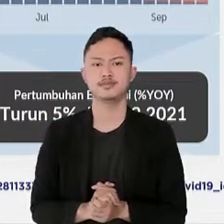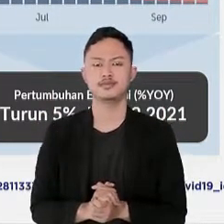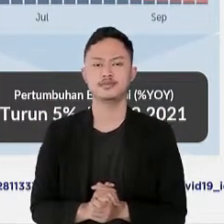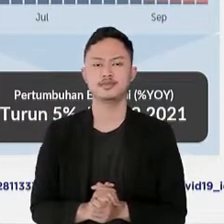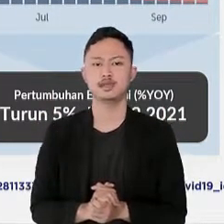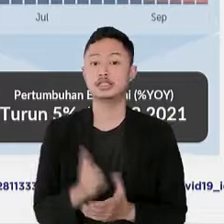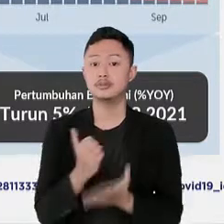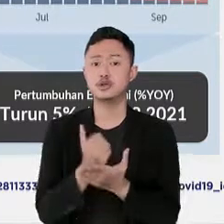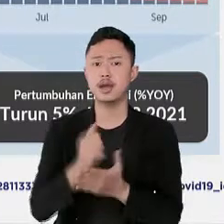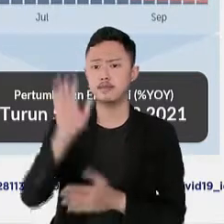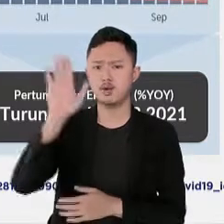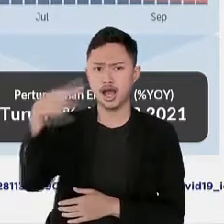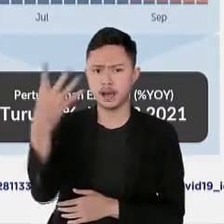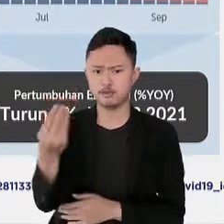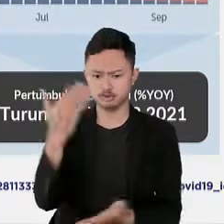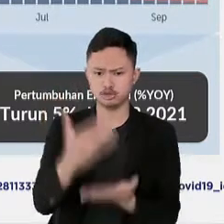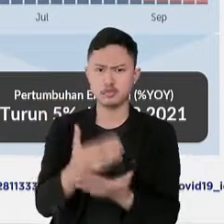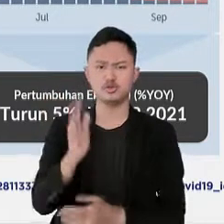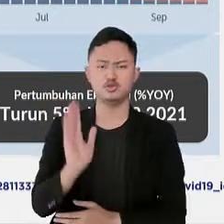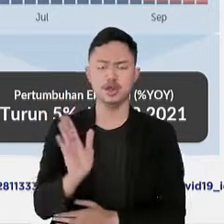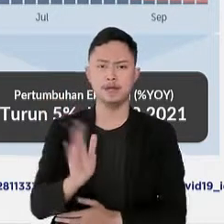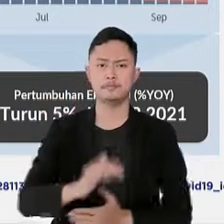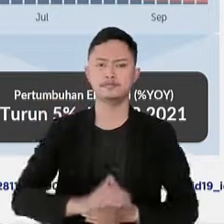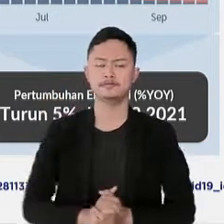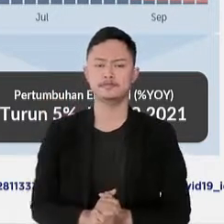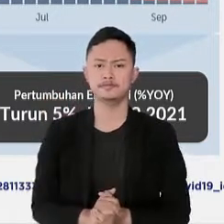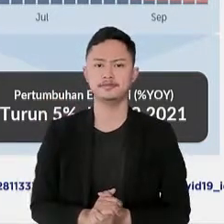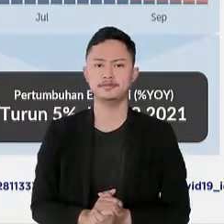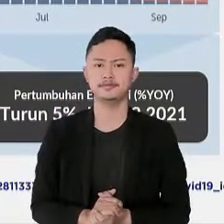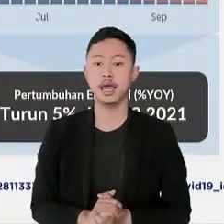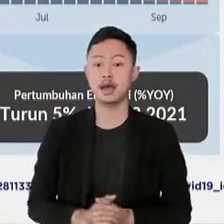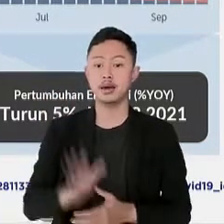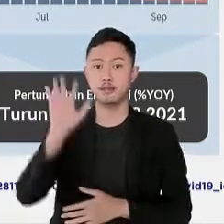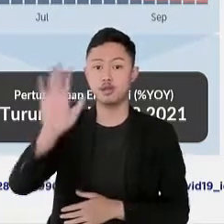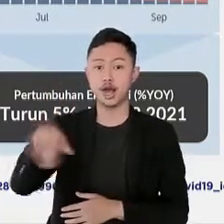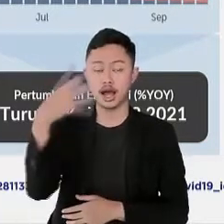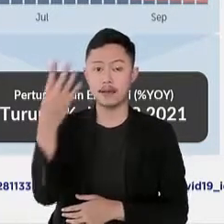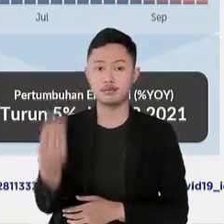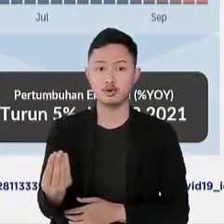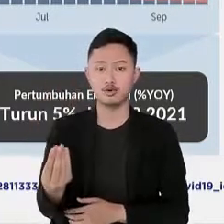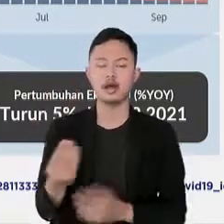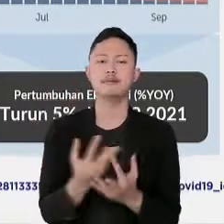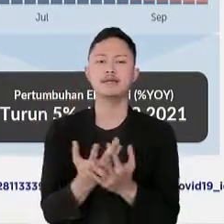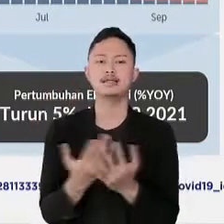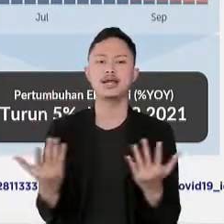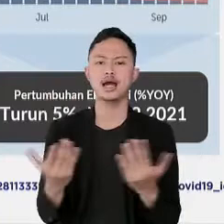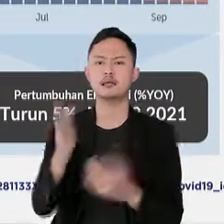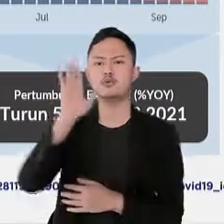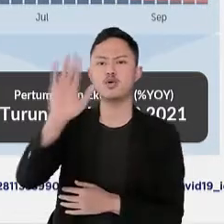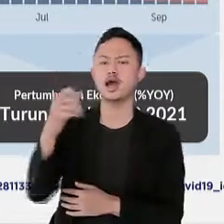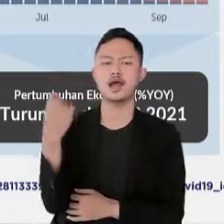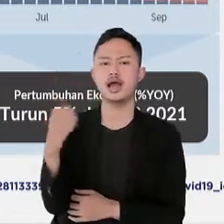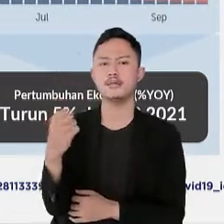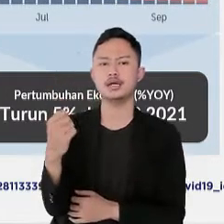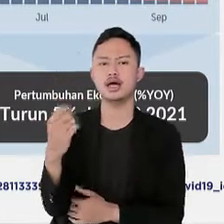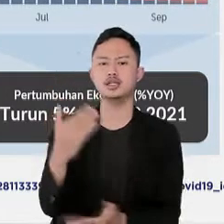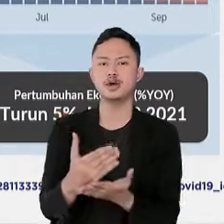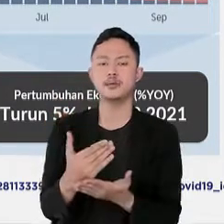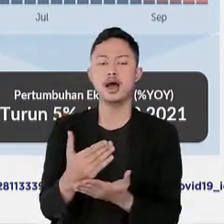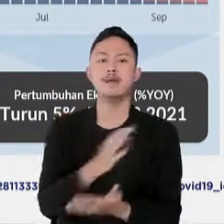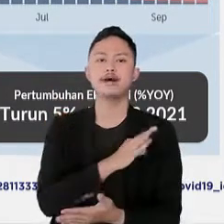telah diberlakukan peniadaan mudik berhasil mencegah sebagian besar masyarakat untuk tidak mudik